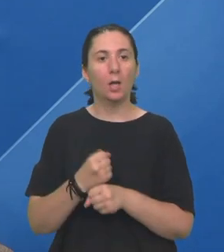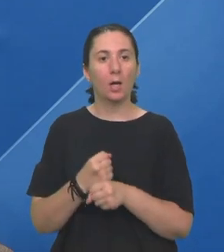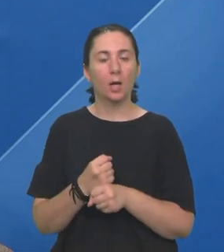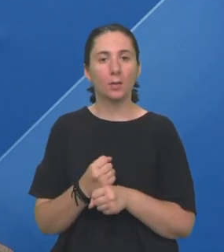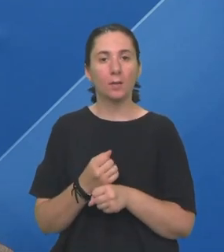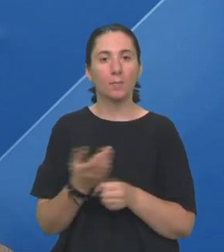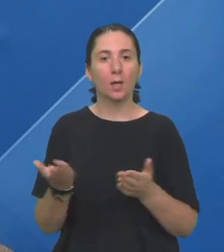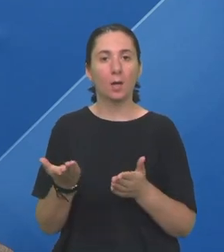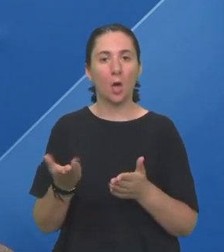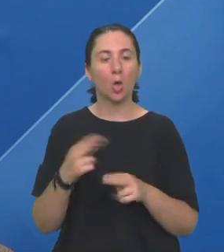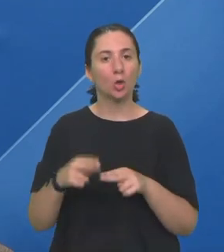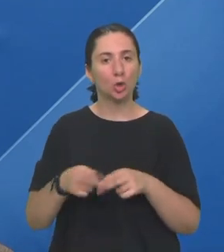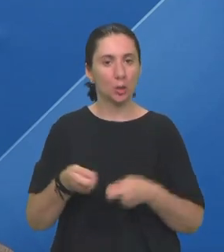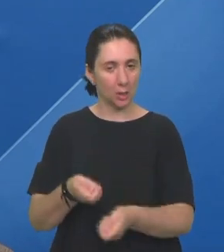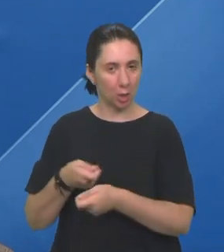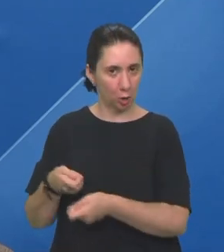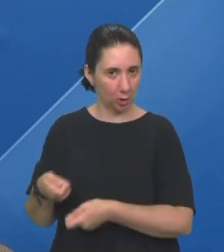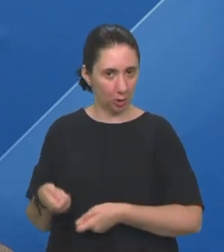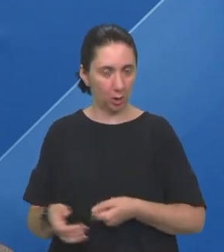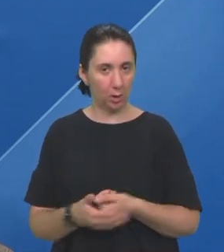Radim kao čistačica